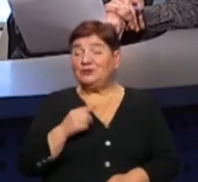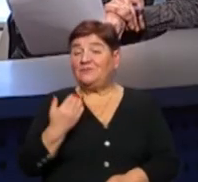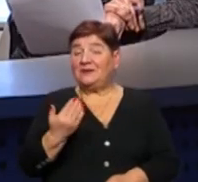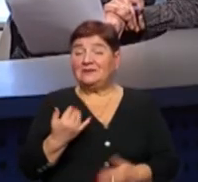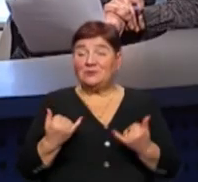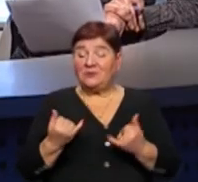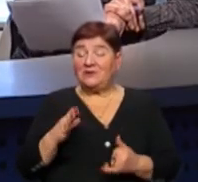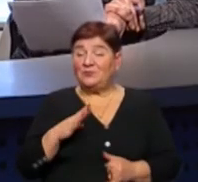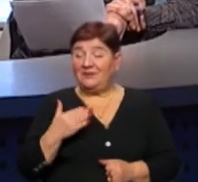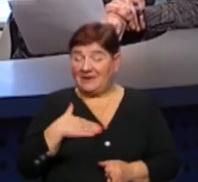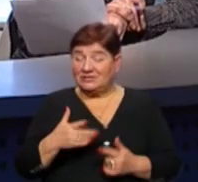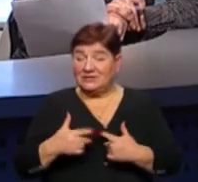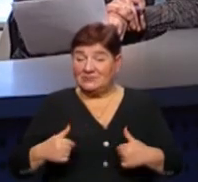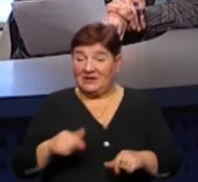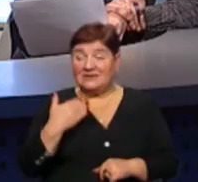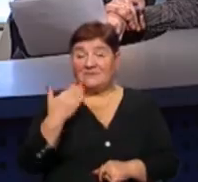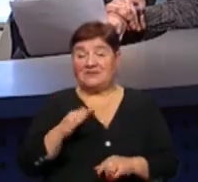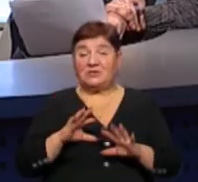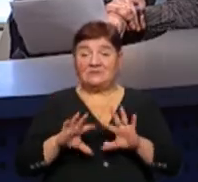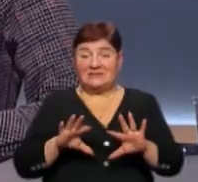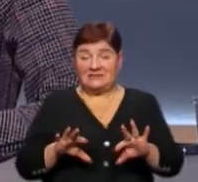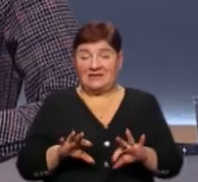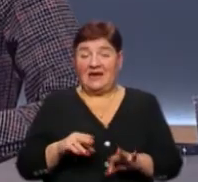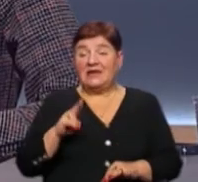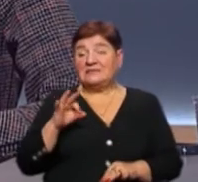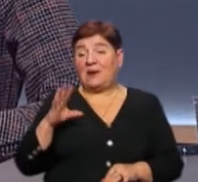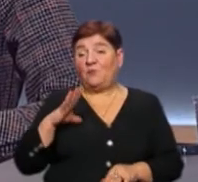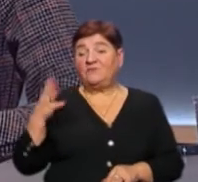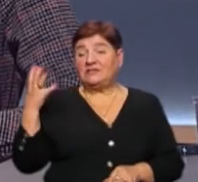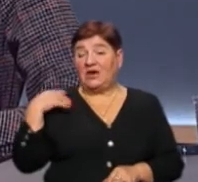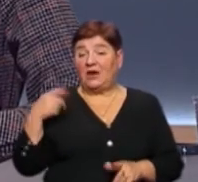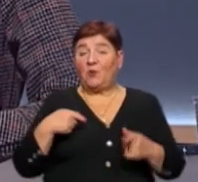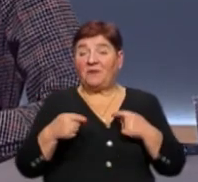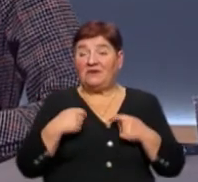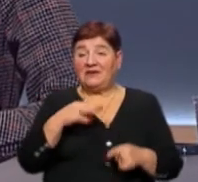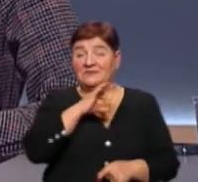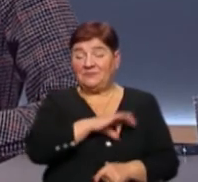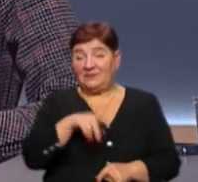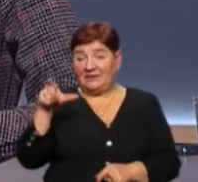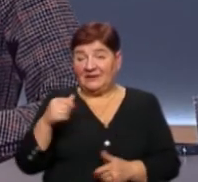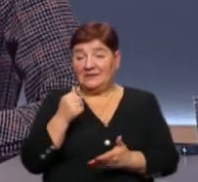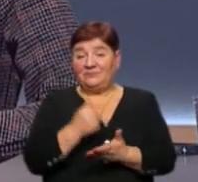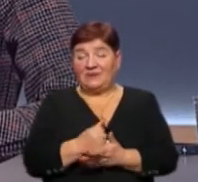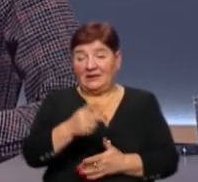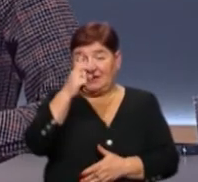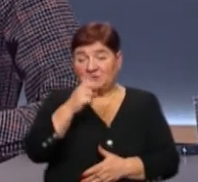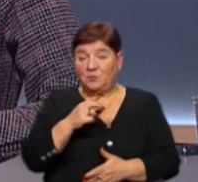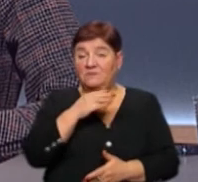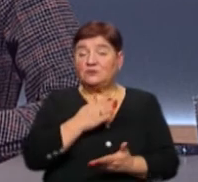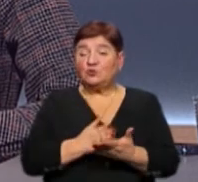завіталися сьогодні до нашої студії і за ваші роз'яснення. Дякую вам. Це був начальник управління захисту споживачів, головного управління